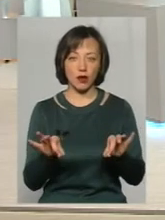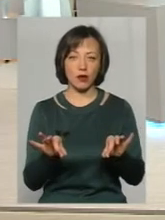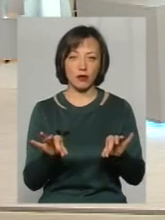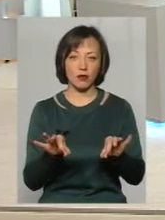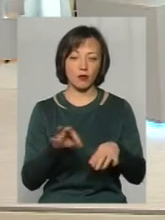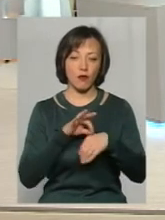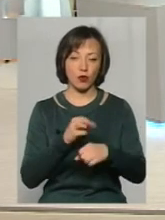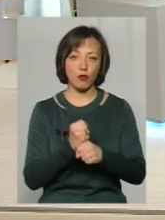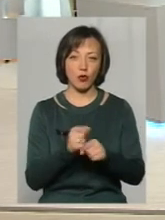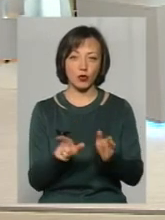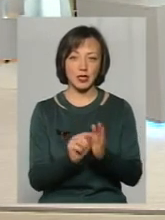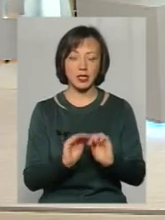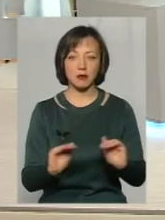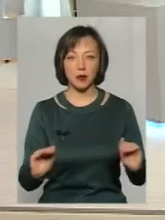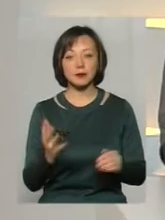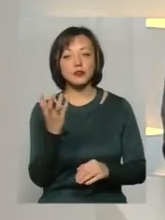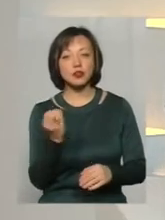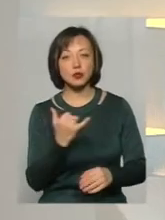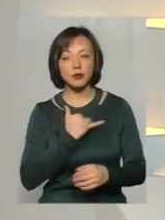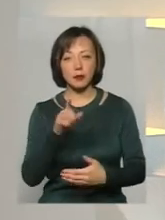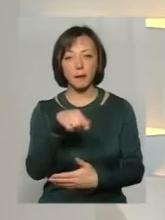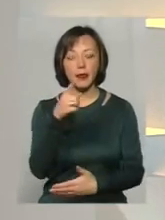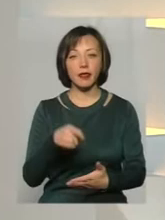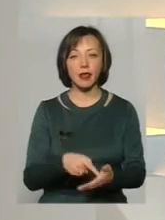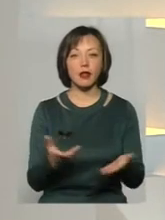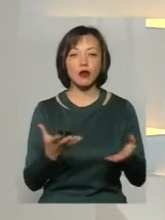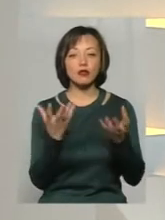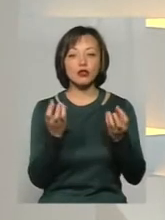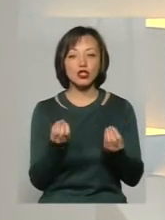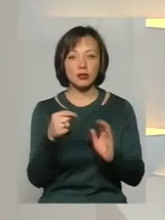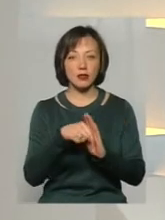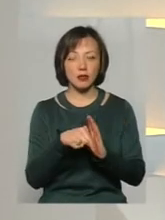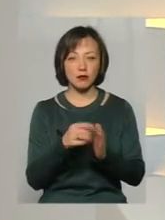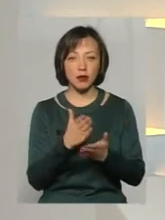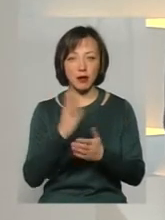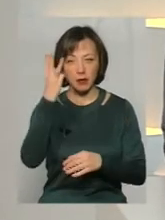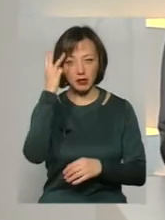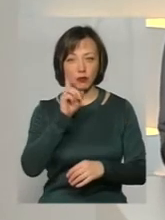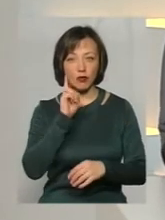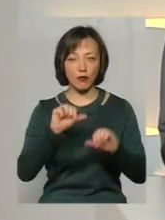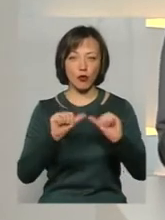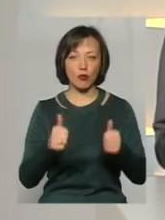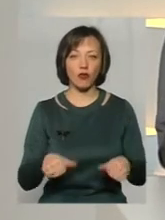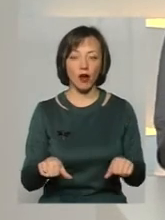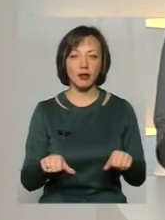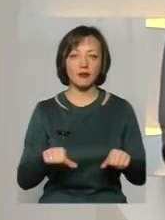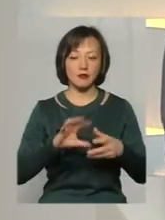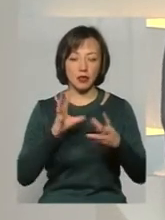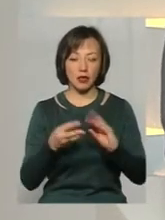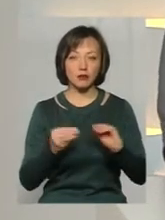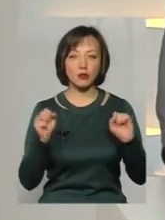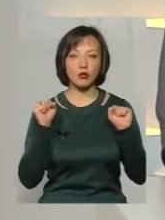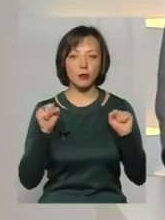роботу з дітьми. Ще таке питання Вам. А все ж таки, яку ще роль відіграє хмельницька молодь у формуванні, взагалі,